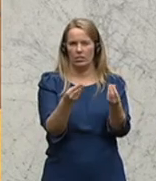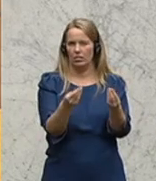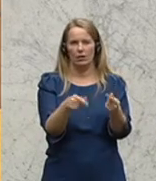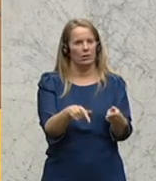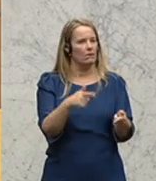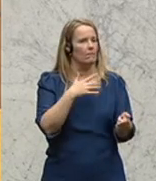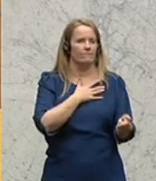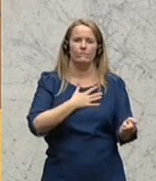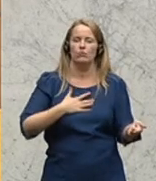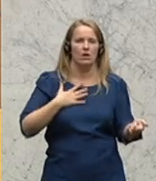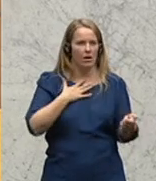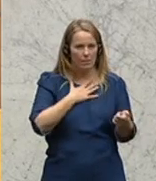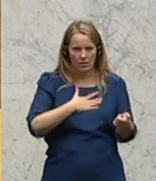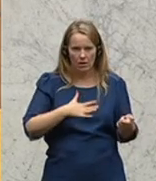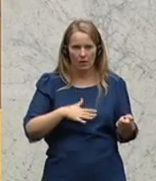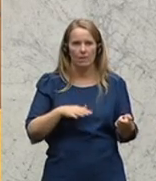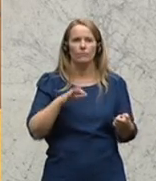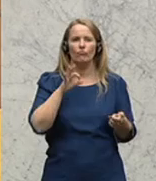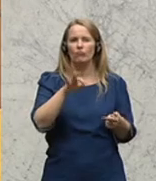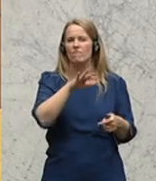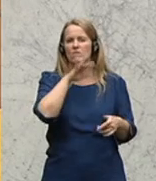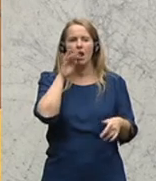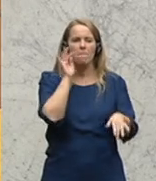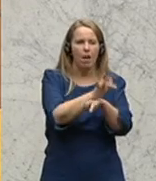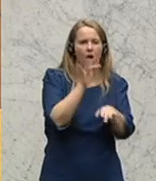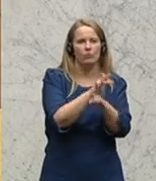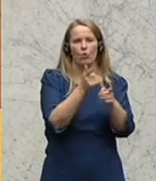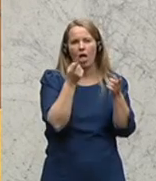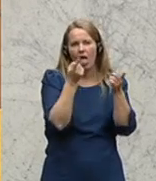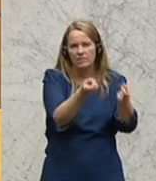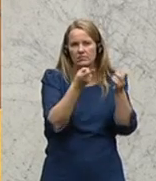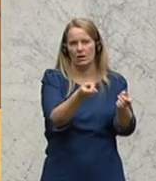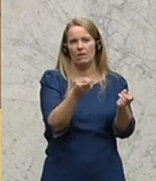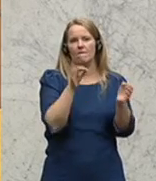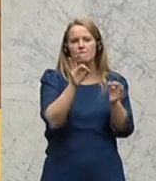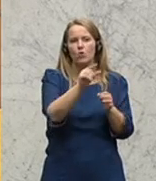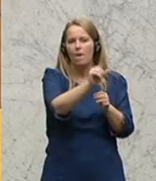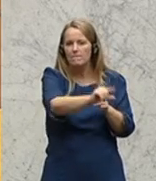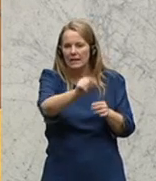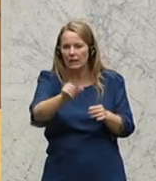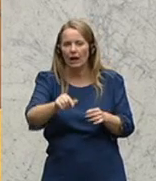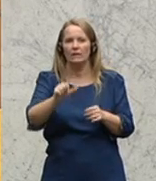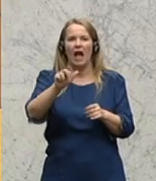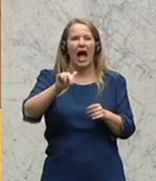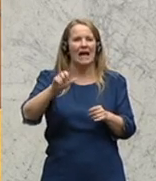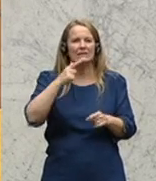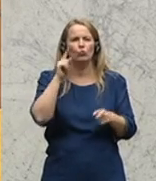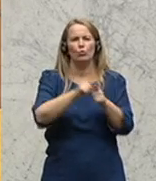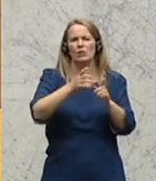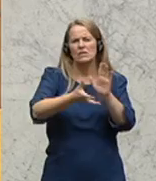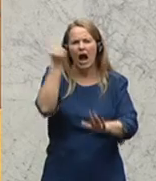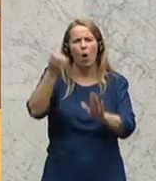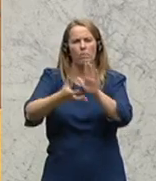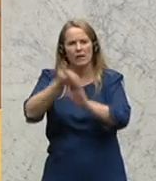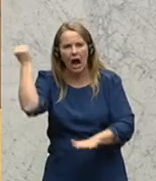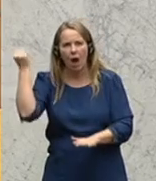aufbereitet hat, nämlich das Terrain für die Beleidigung und die Hetze von Minderheiten, für Arisierung und Raub, für die